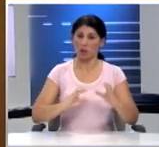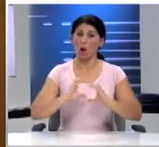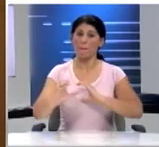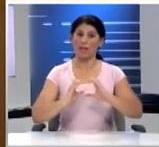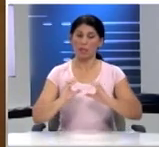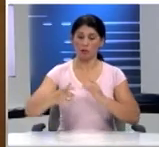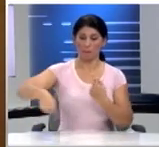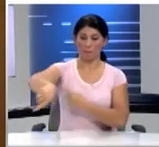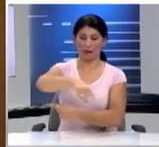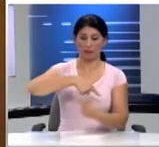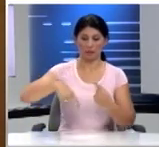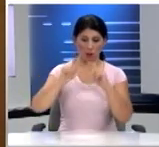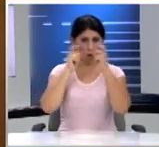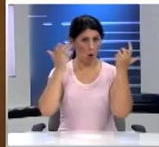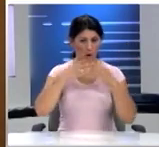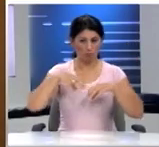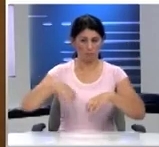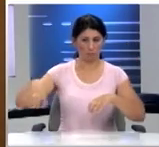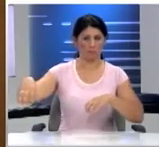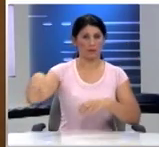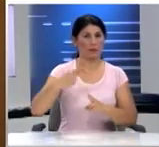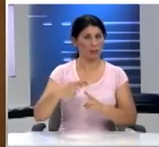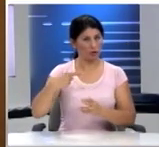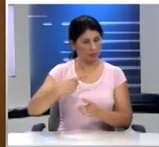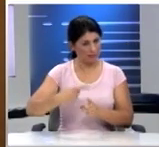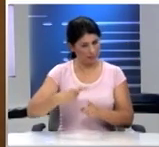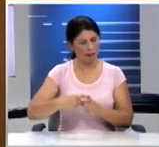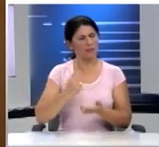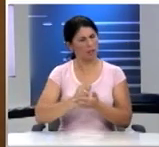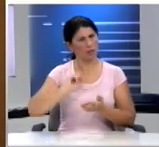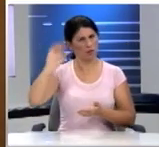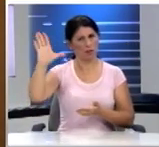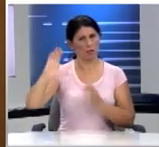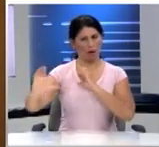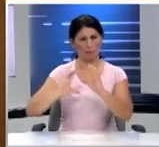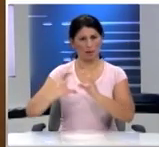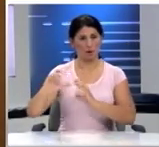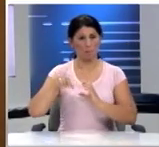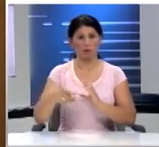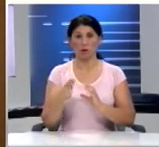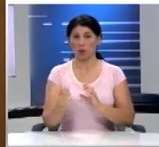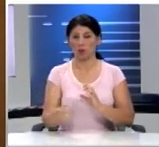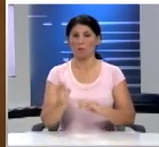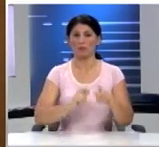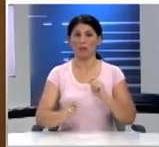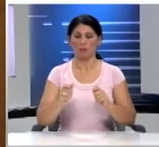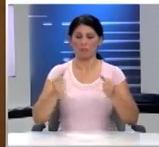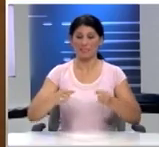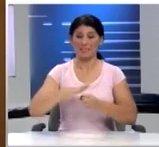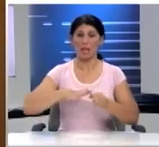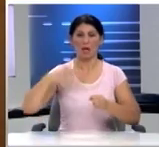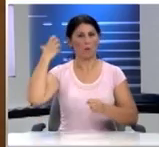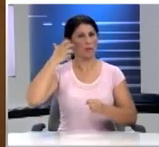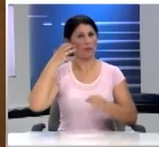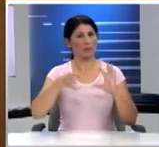μεταξύ των σχολικών μονάδων, κυρίως στις χώρες μας, αλλά και του εξωτερικού. Έτσι, διαμορφώνεται ένα στέρεο πνεύμα